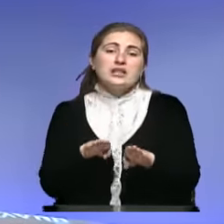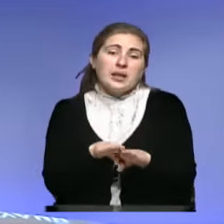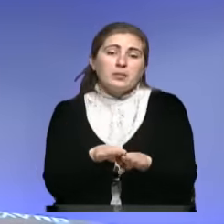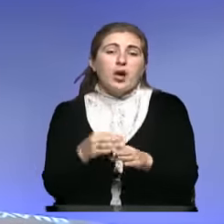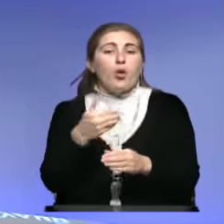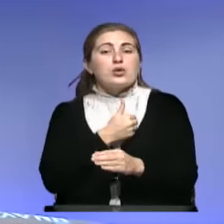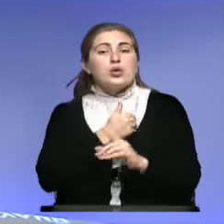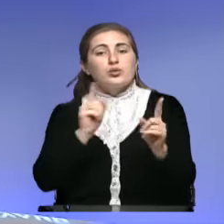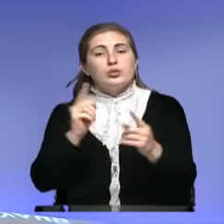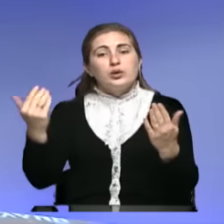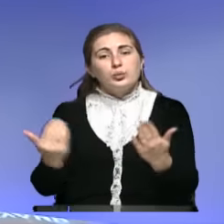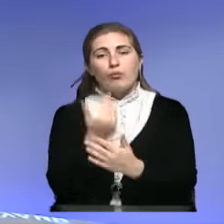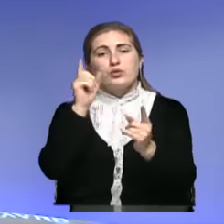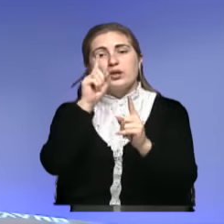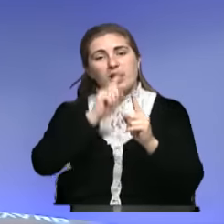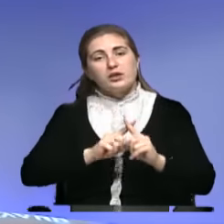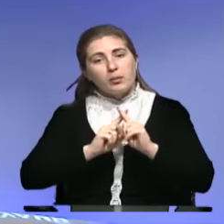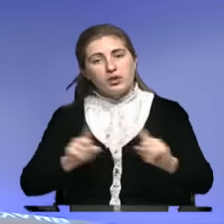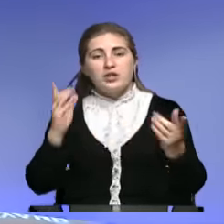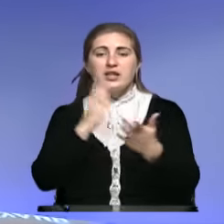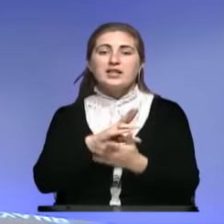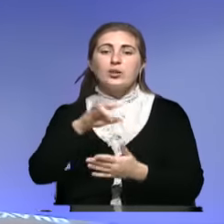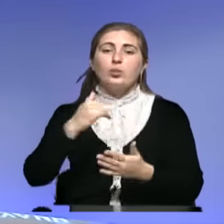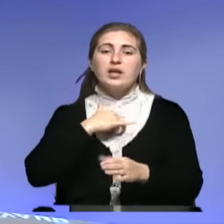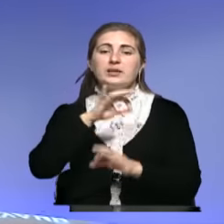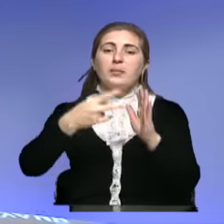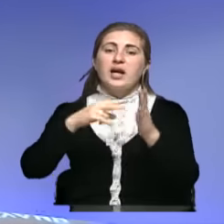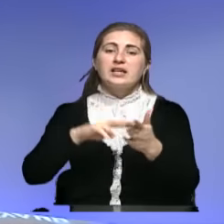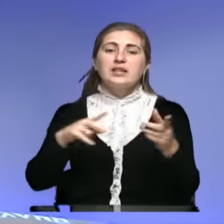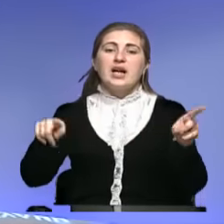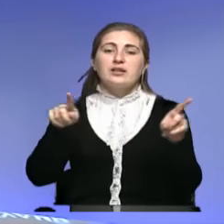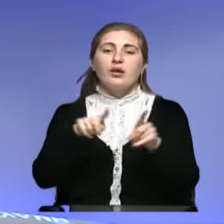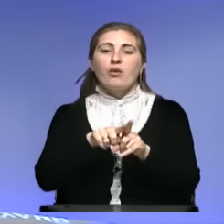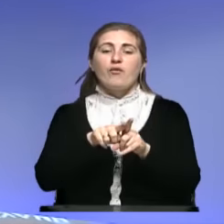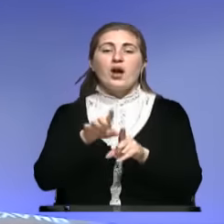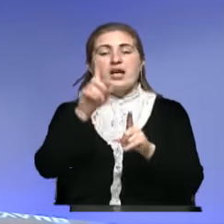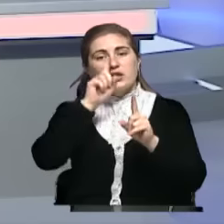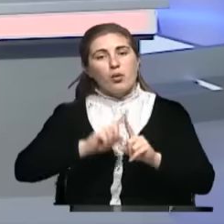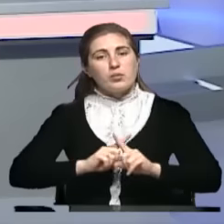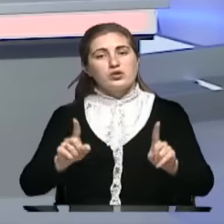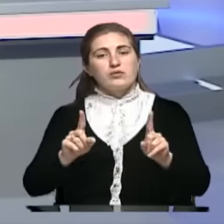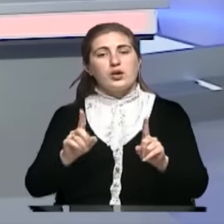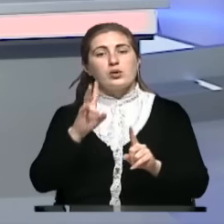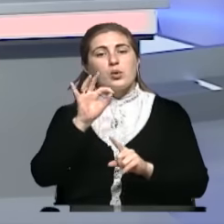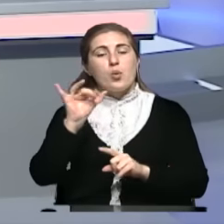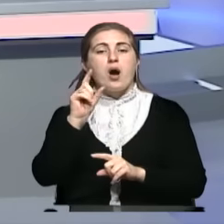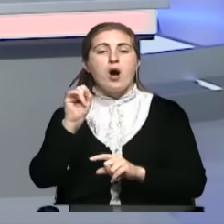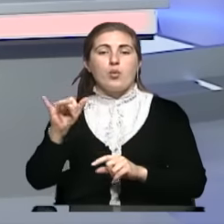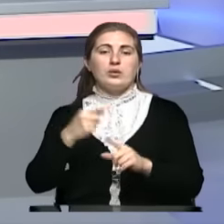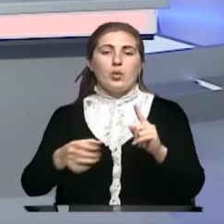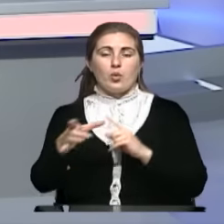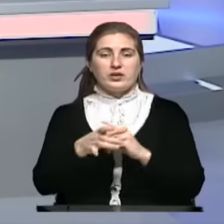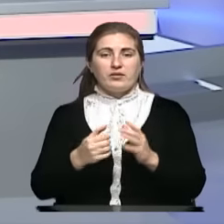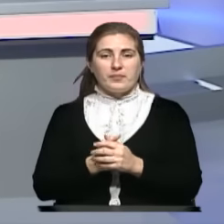что-то новое, что-то необычное. Вот есть ли у нас проекты какого-то рода такого необычного, ноу-хау какие-то на полуострове?